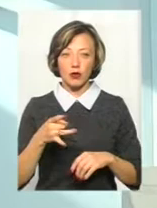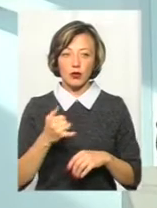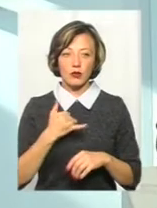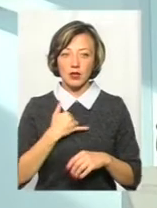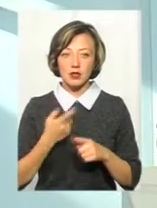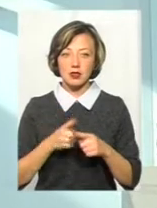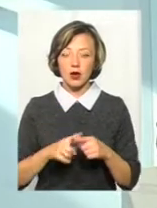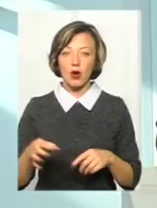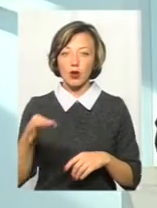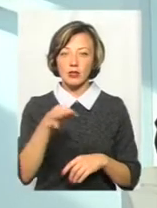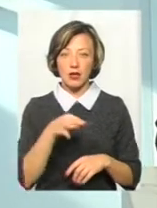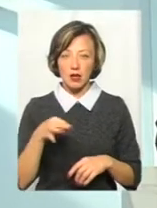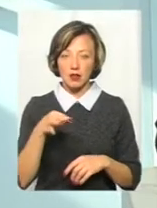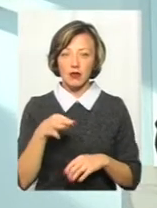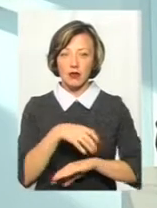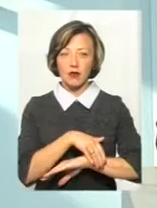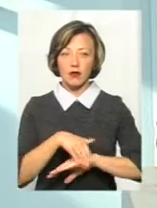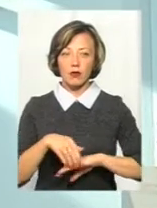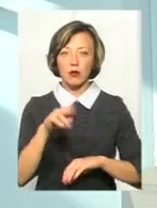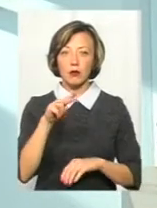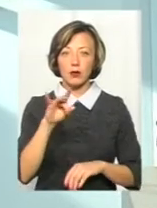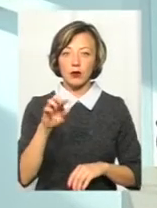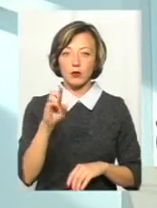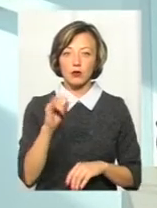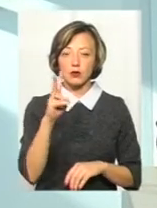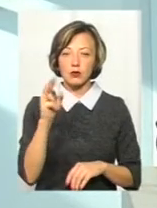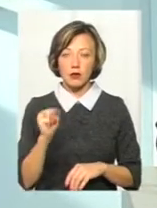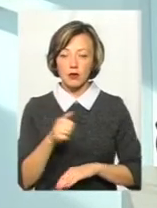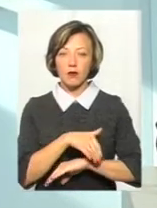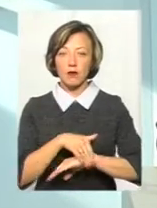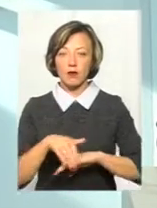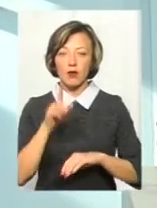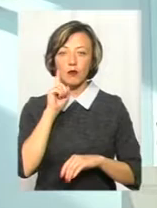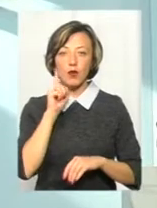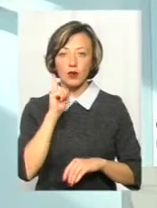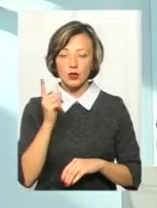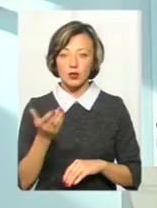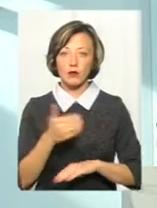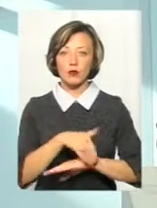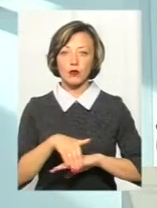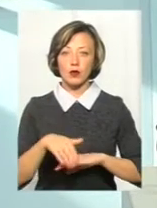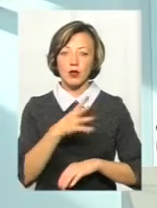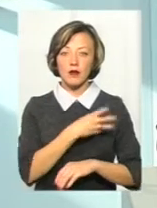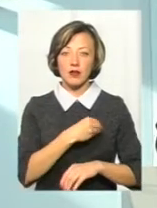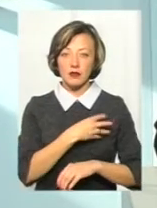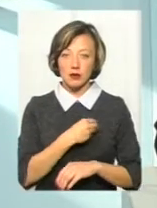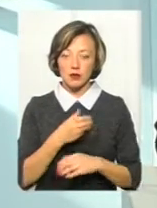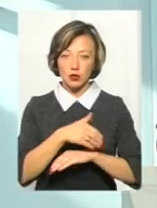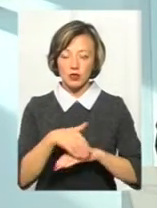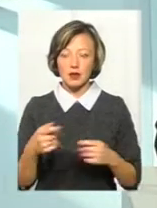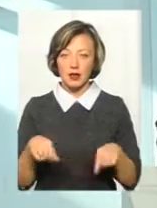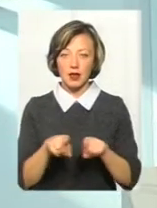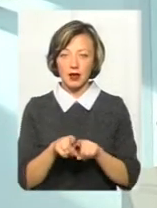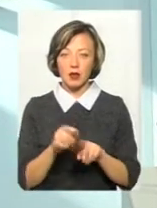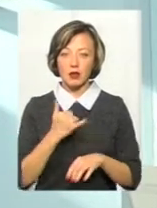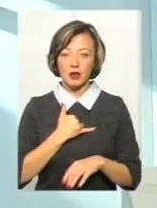– Озерна, вулиця Прибузька вся, вулиця Молодіжна, вулиця Львівське шосе. От такі